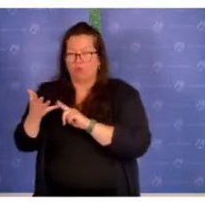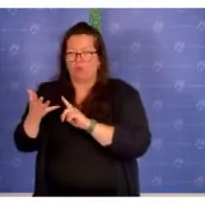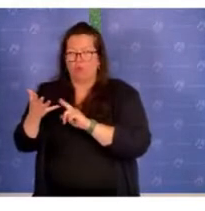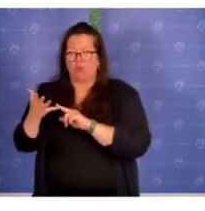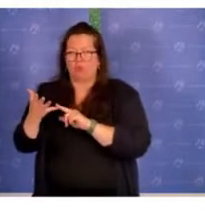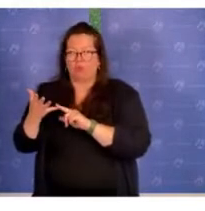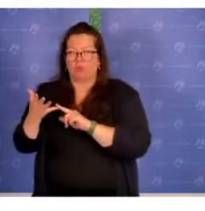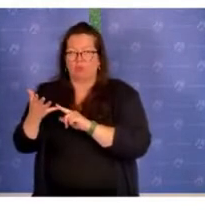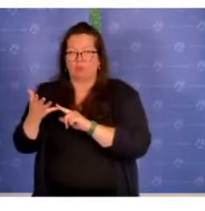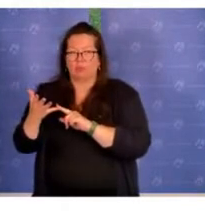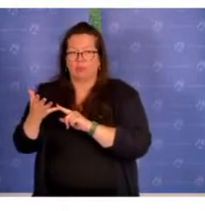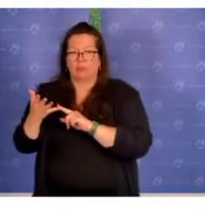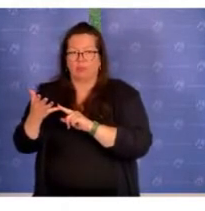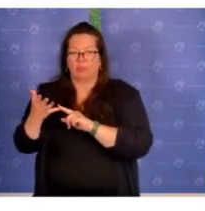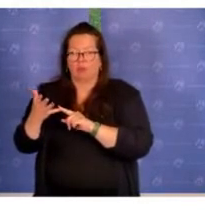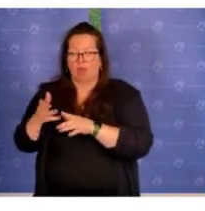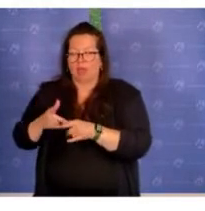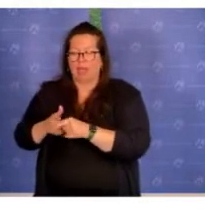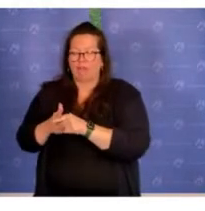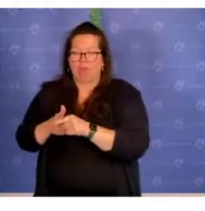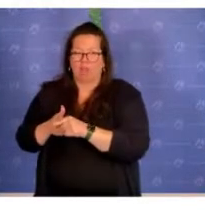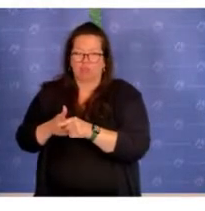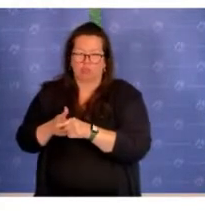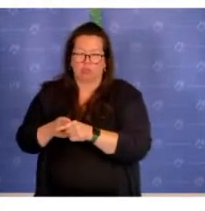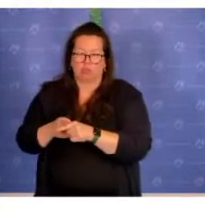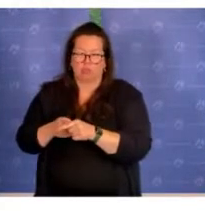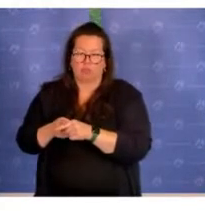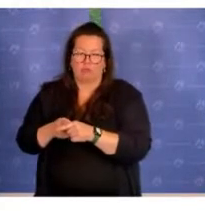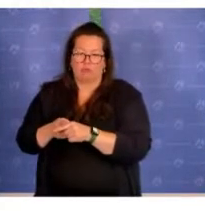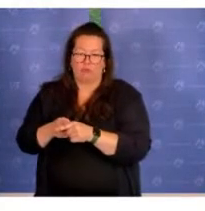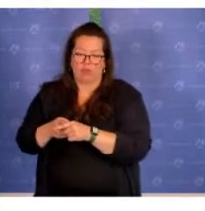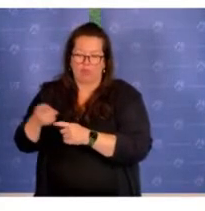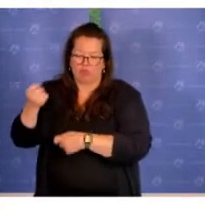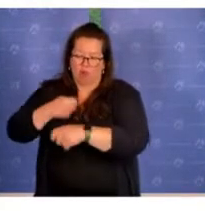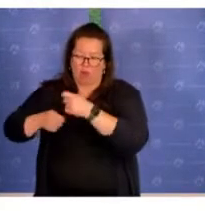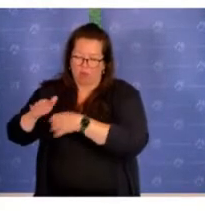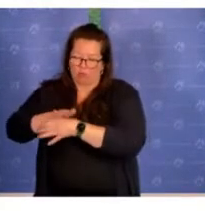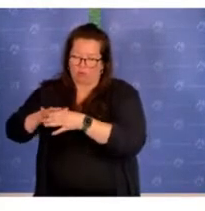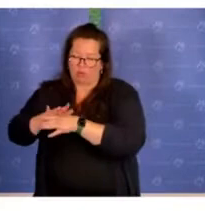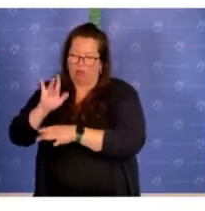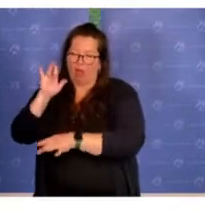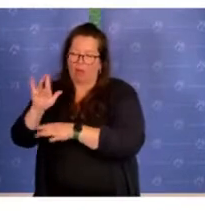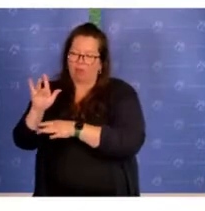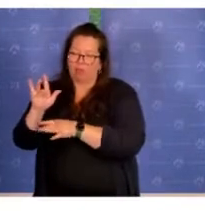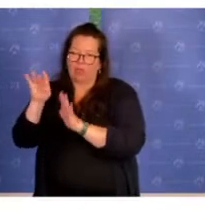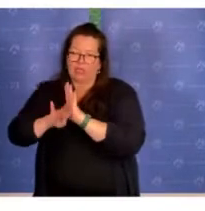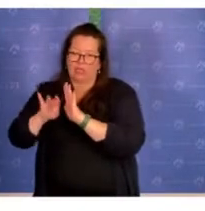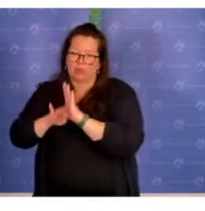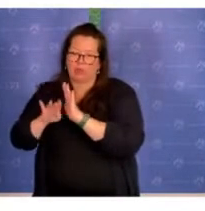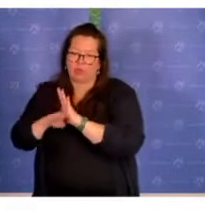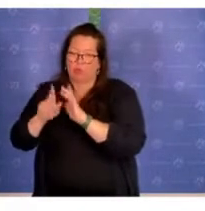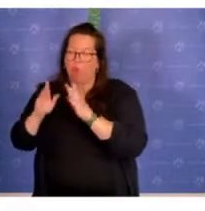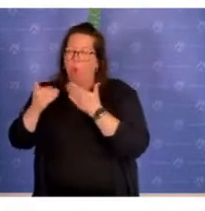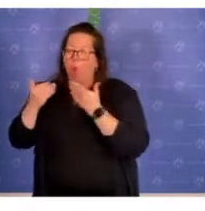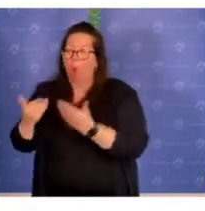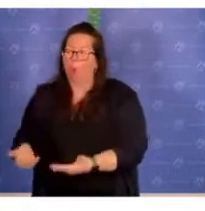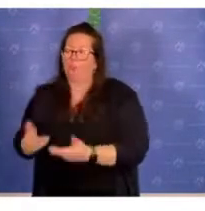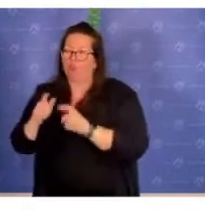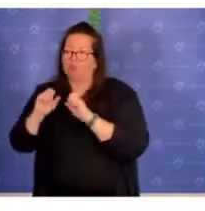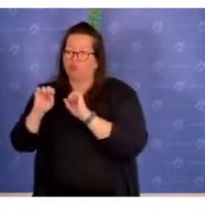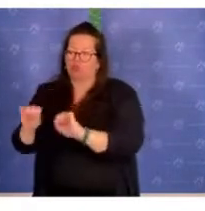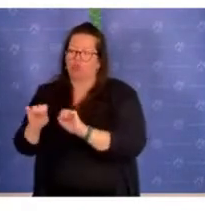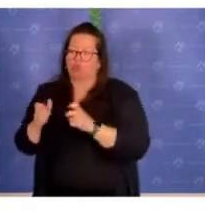wenn Sie so wollen, ein Querschnittshandlungsfeld Antidiskriminierung, Opferschutz und Prävention.